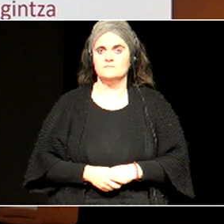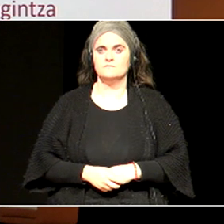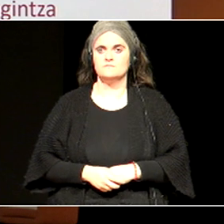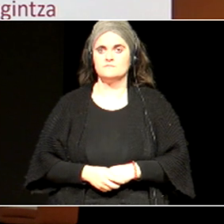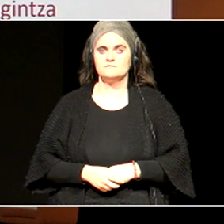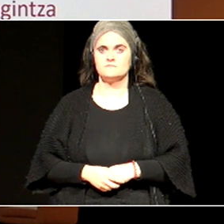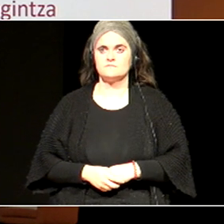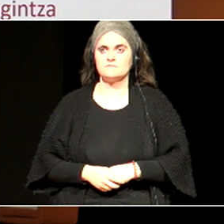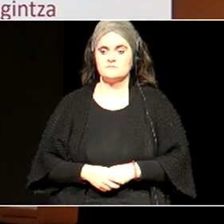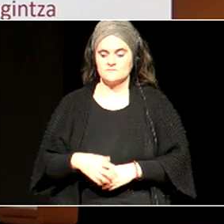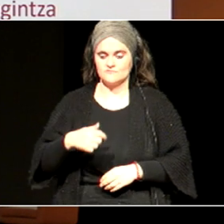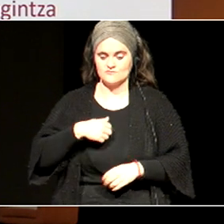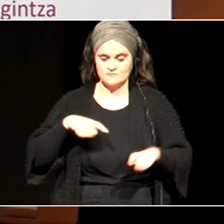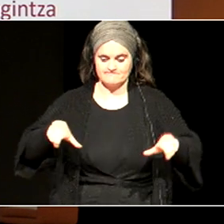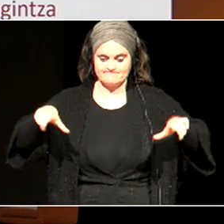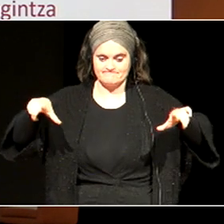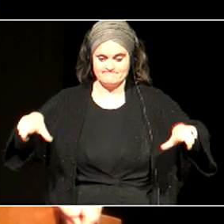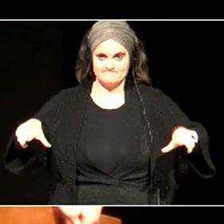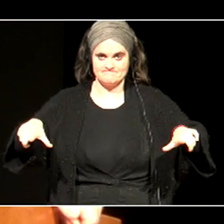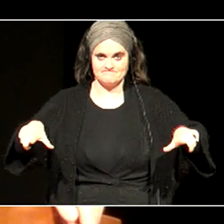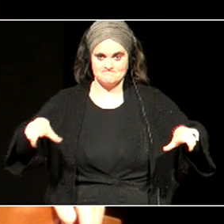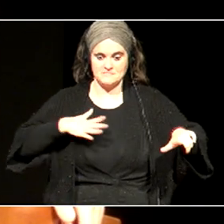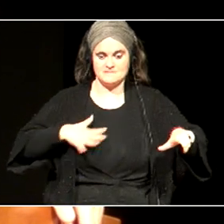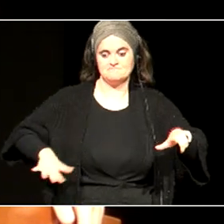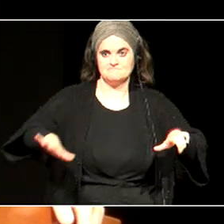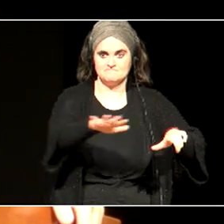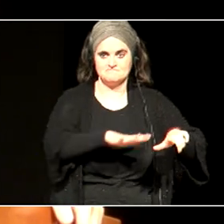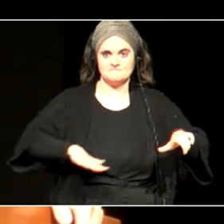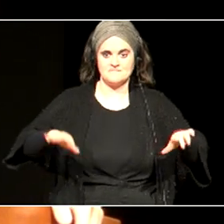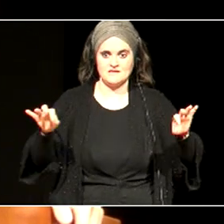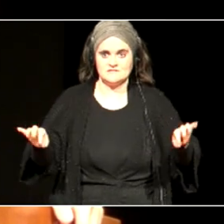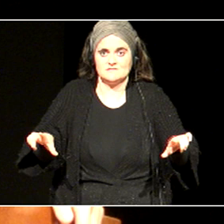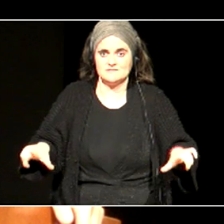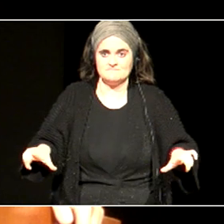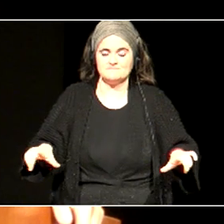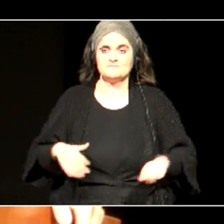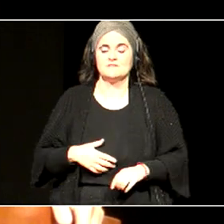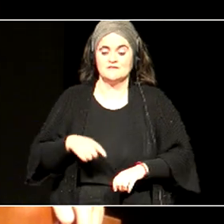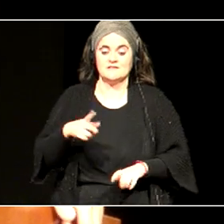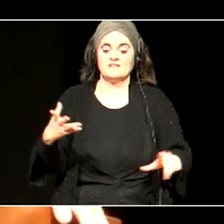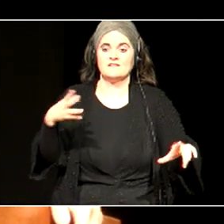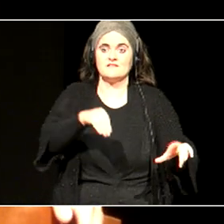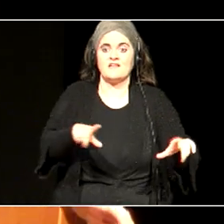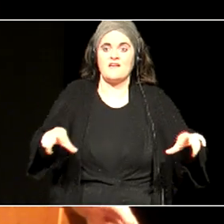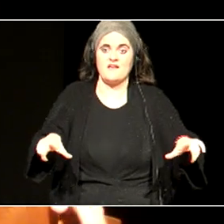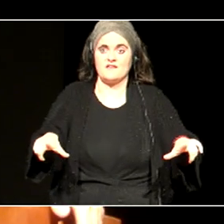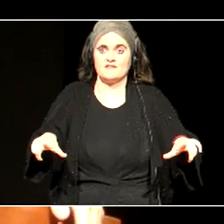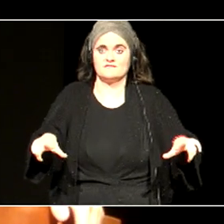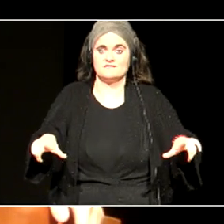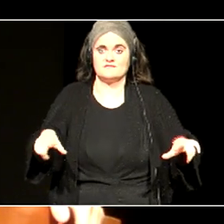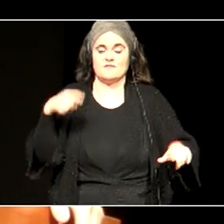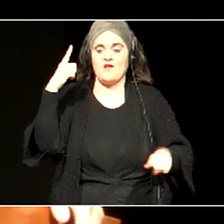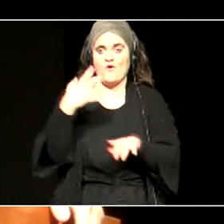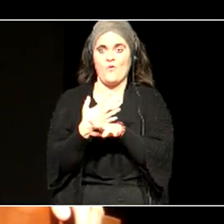hori da gure selai jokoa, eta selai joko horretan, es, denok, jokalari guztio gaude, bakoitzat,